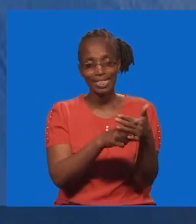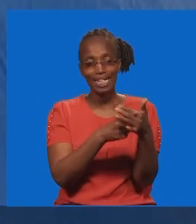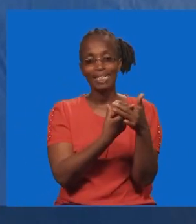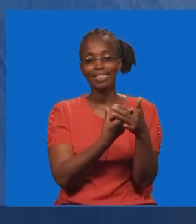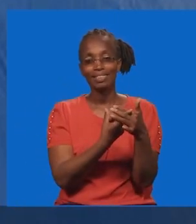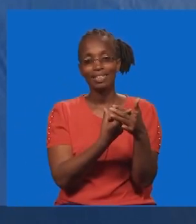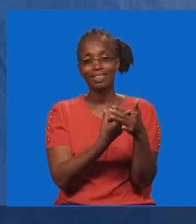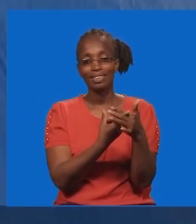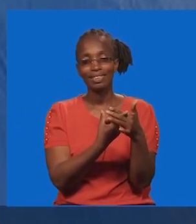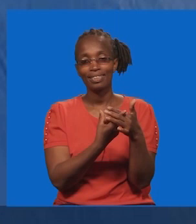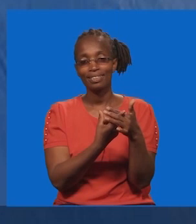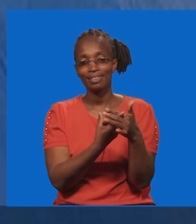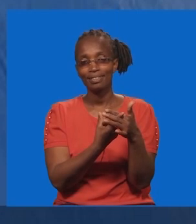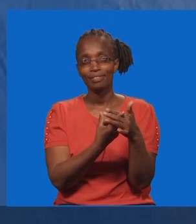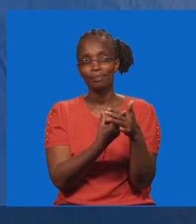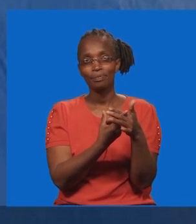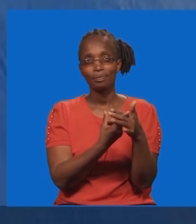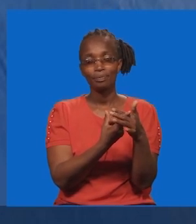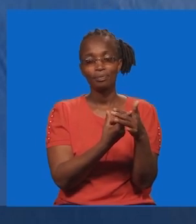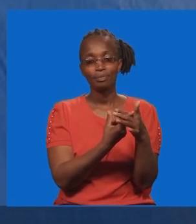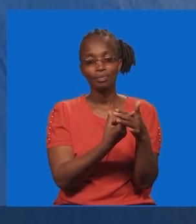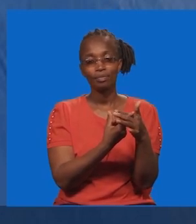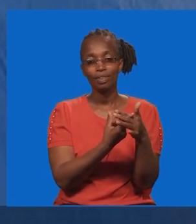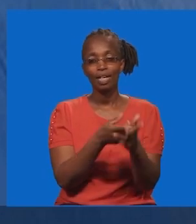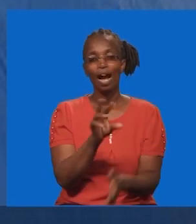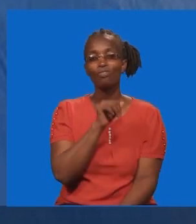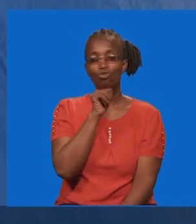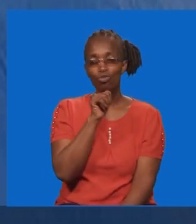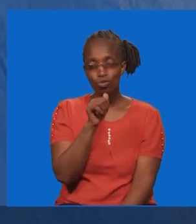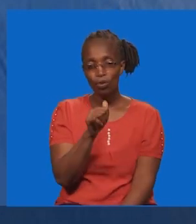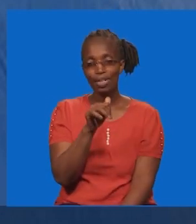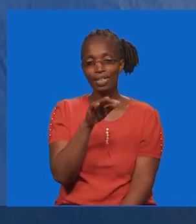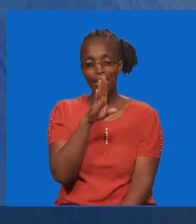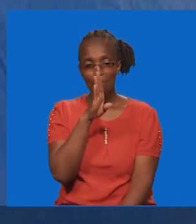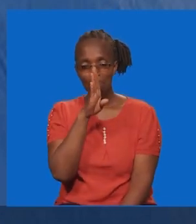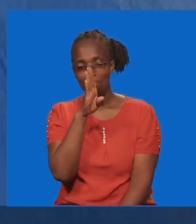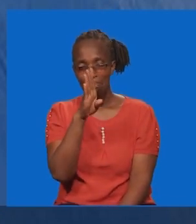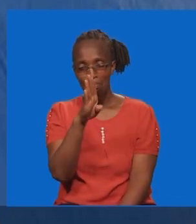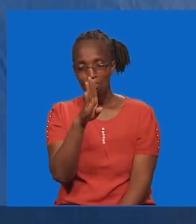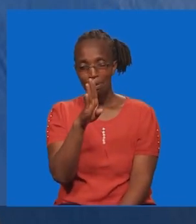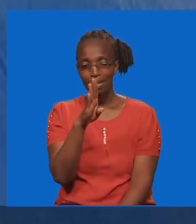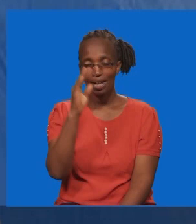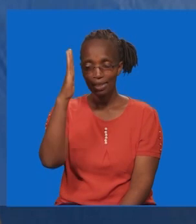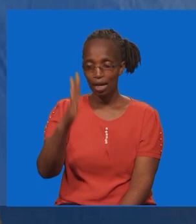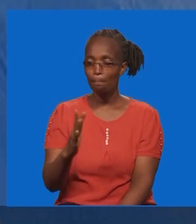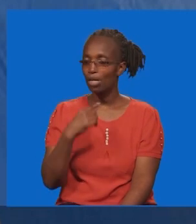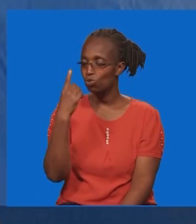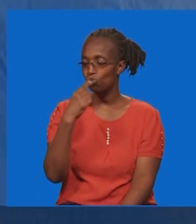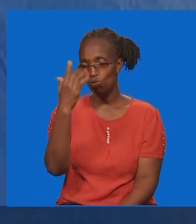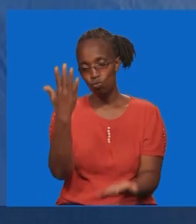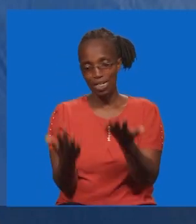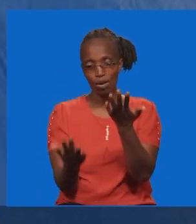tunawanzisha usige mpenzi mtanzamaji. Mkawa ni yuli ambaye unaweza